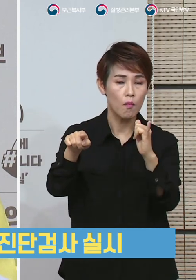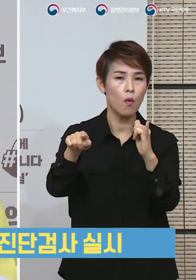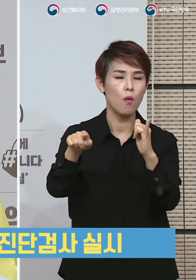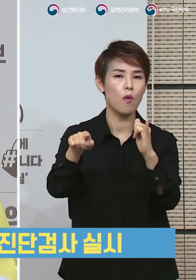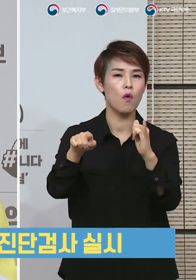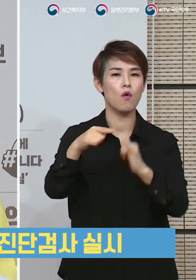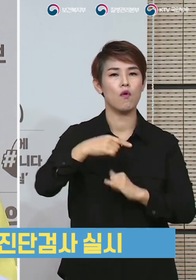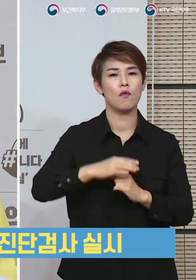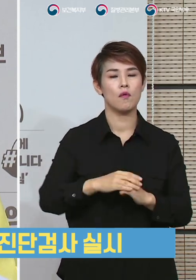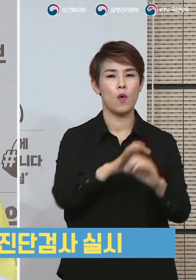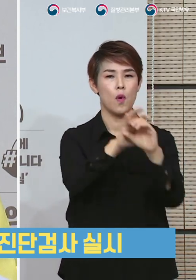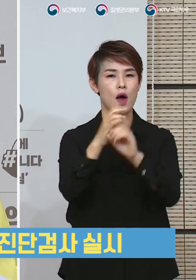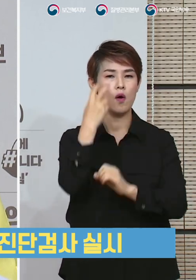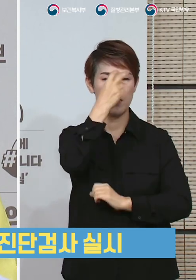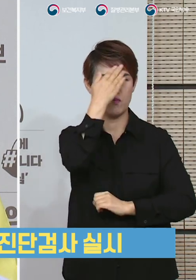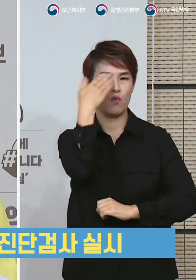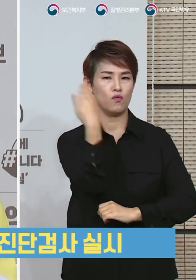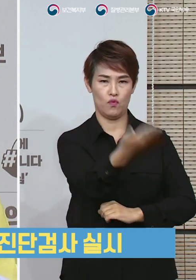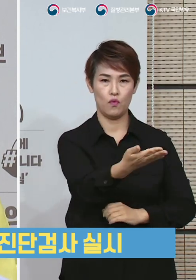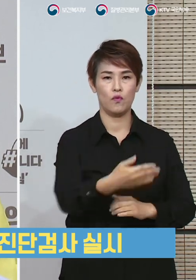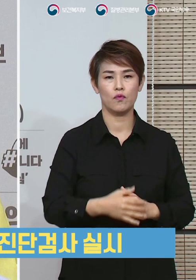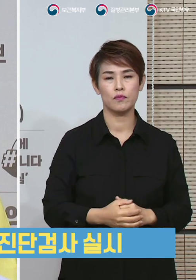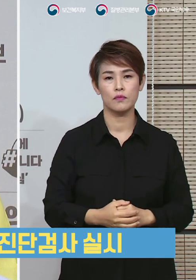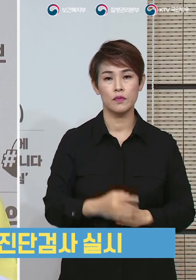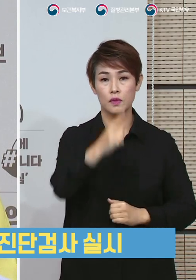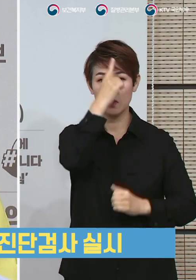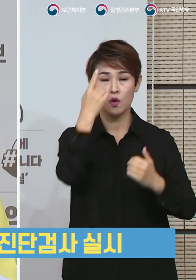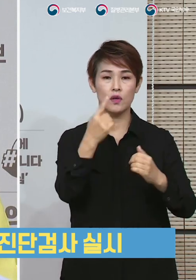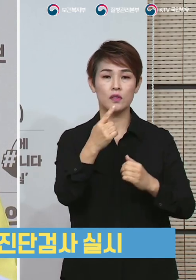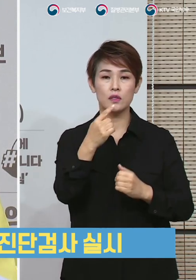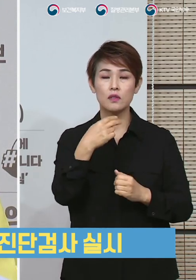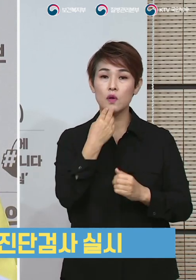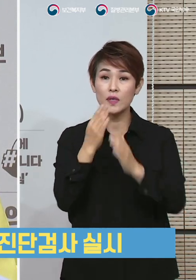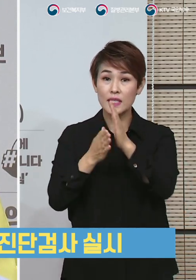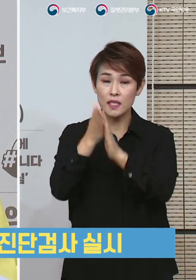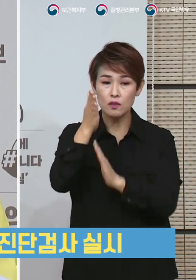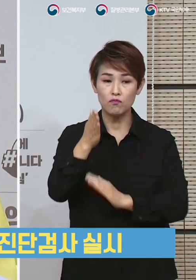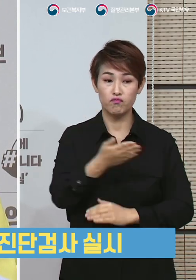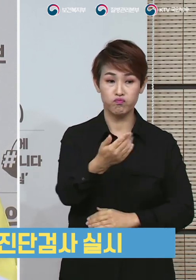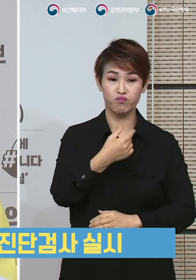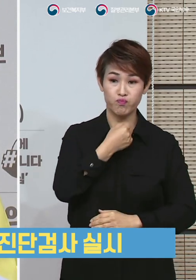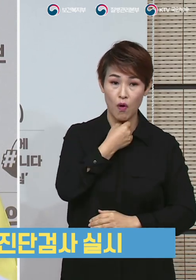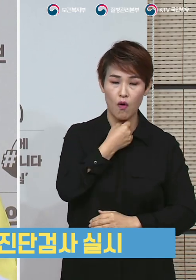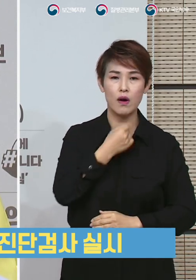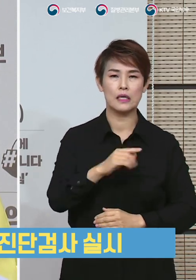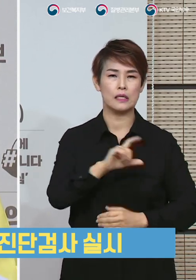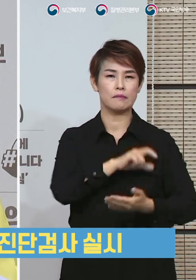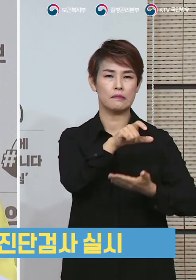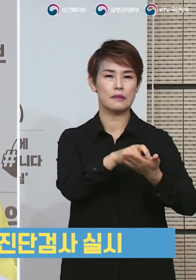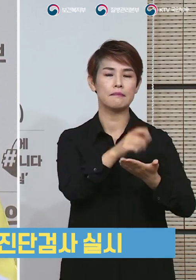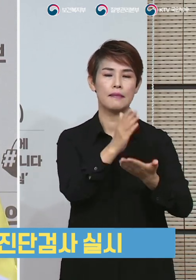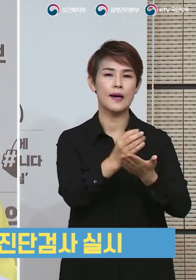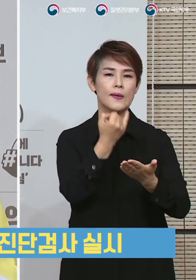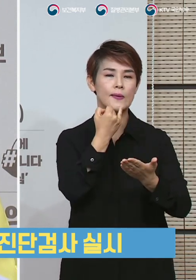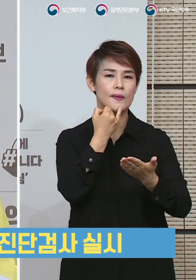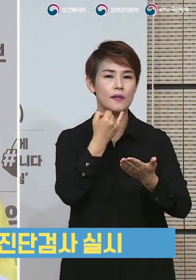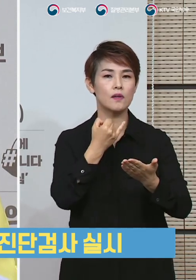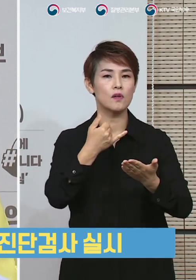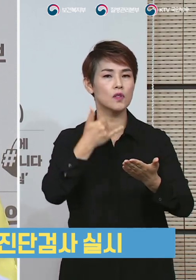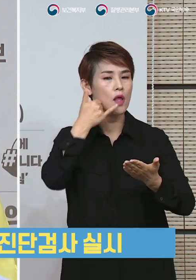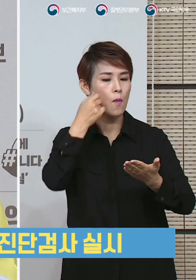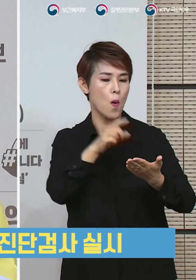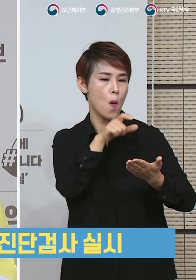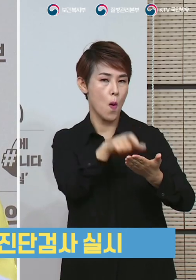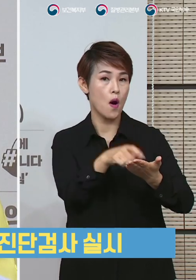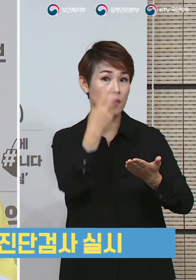진단검사를 실시하고 있습니다. 서울시는 본인 희망에 따라 이름을 기입하지 않고 전화번호만으로 검사할